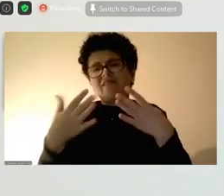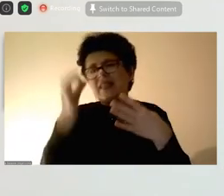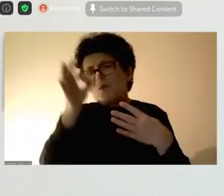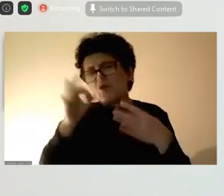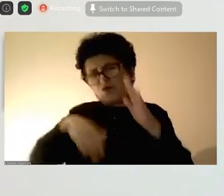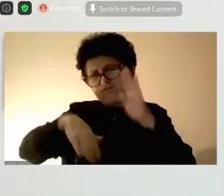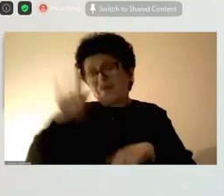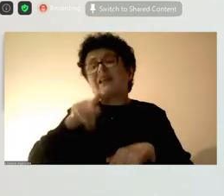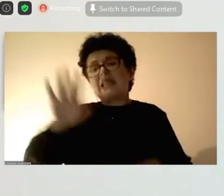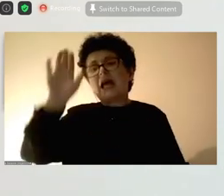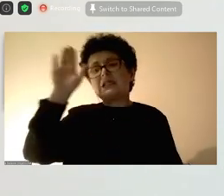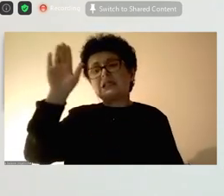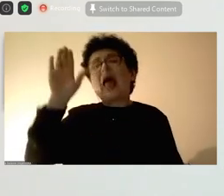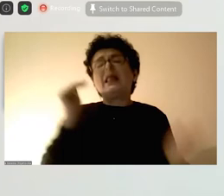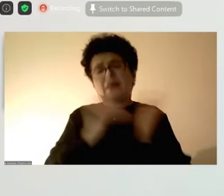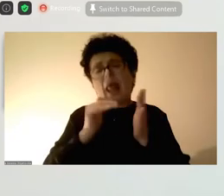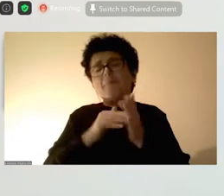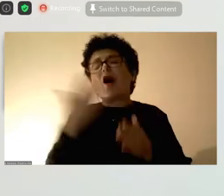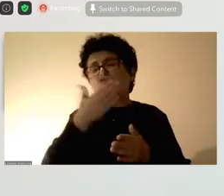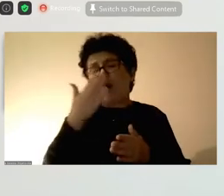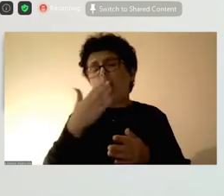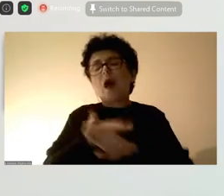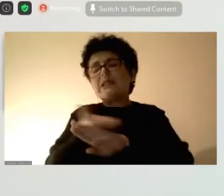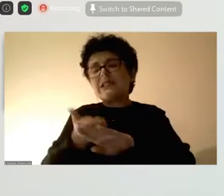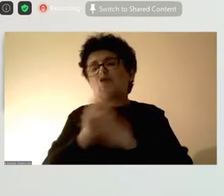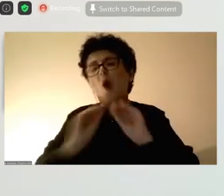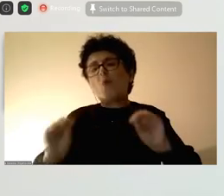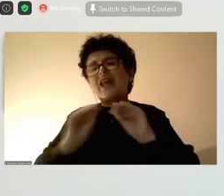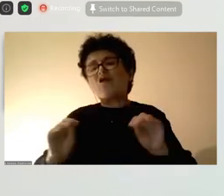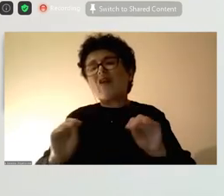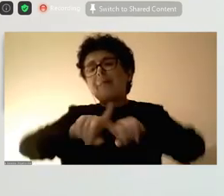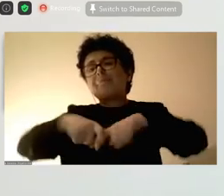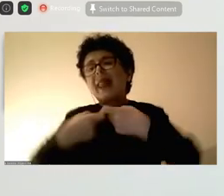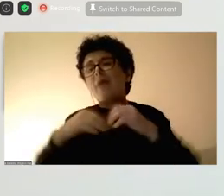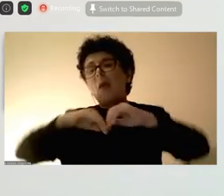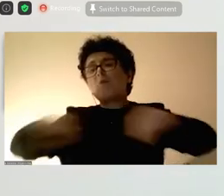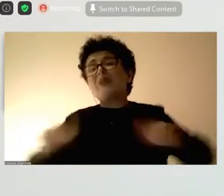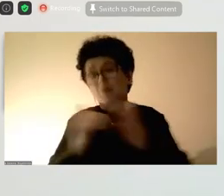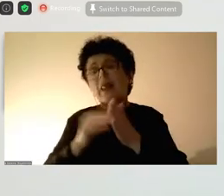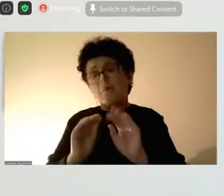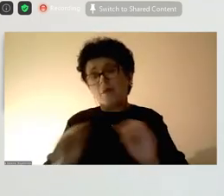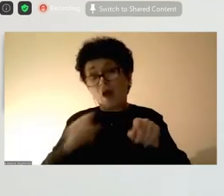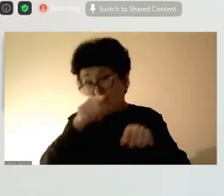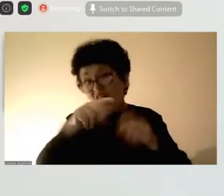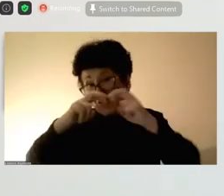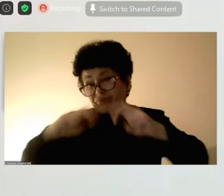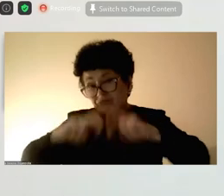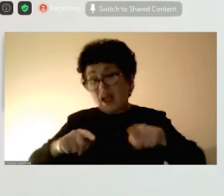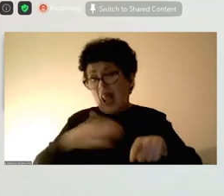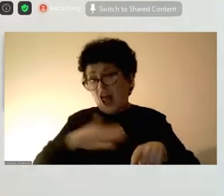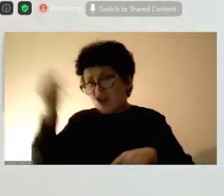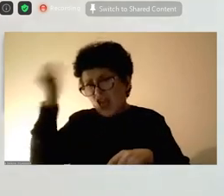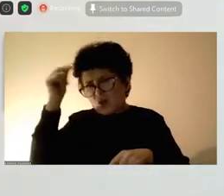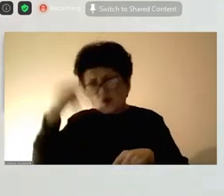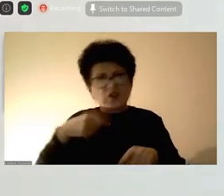се за дека треба да има ССО во училиштата. И ова, овие истражување и нашите искуства,